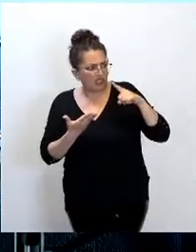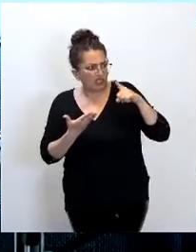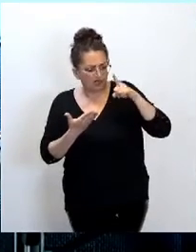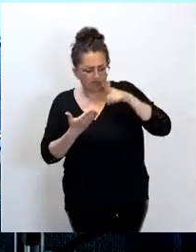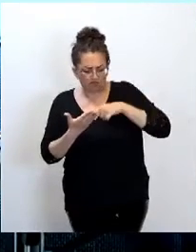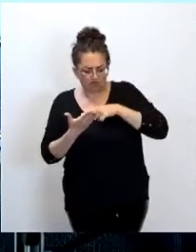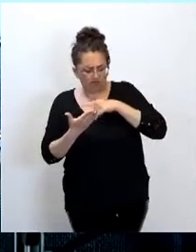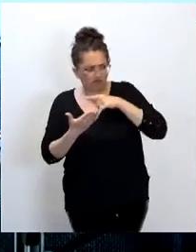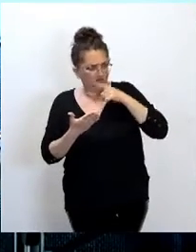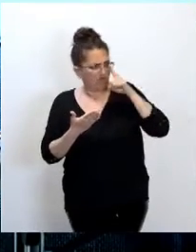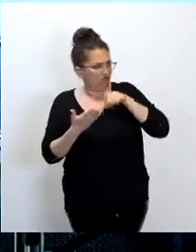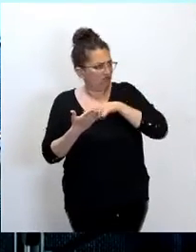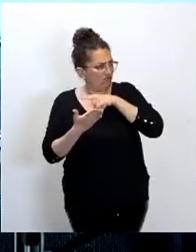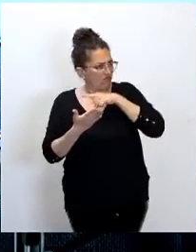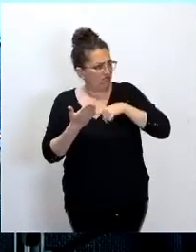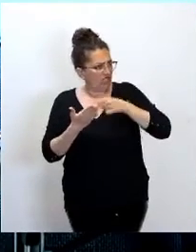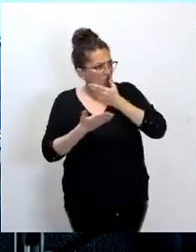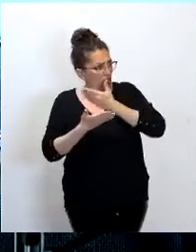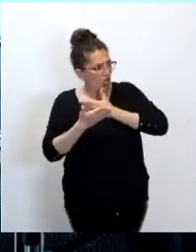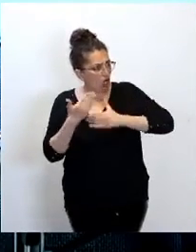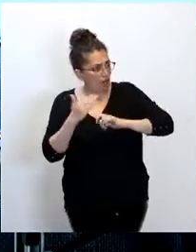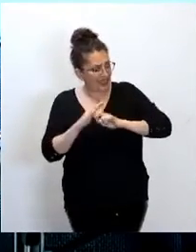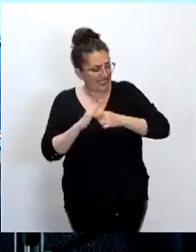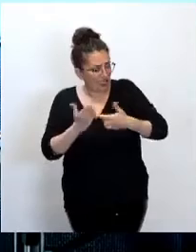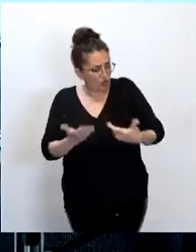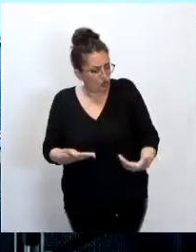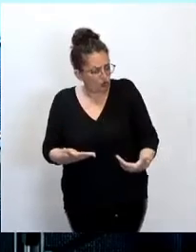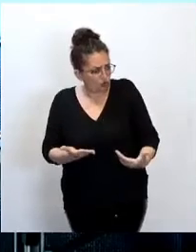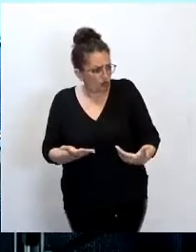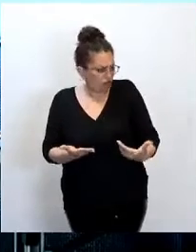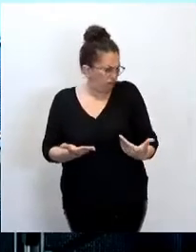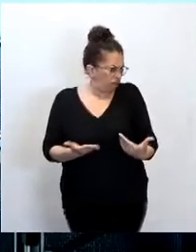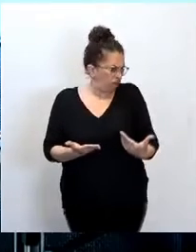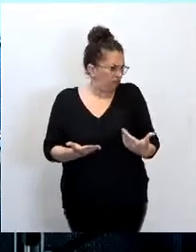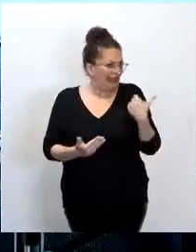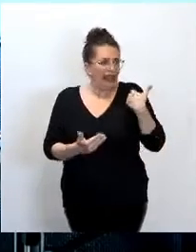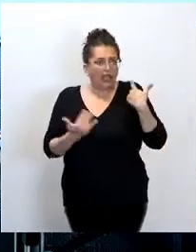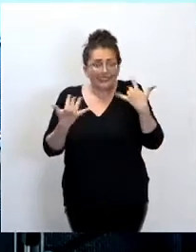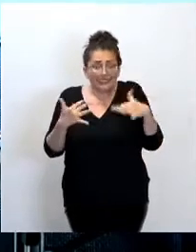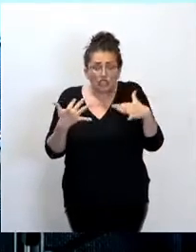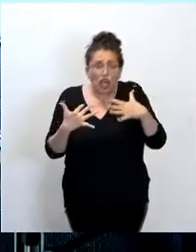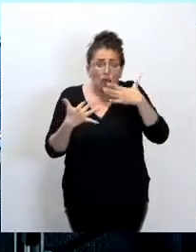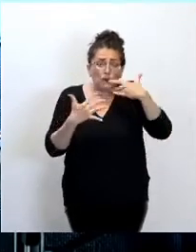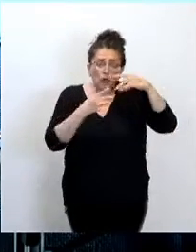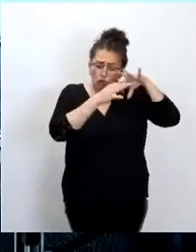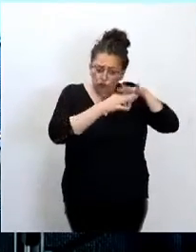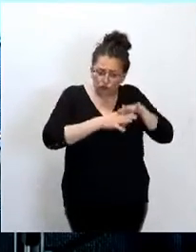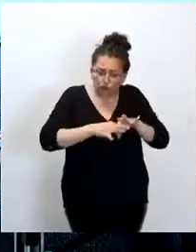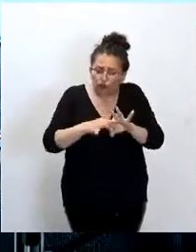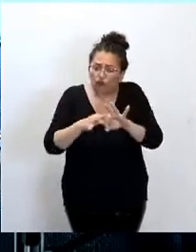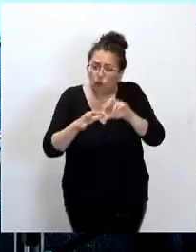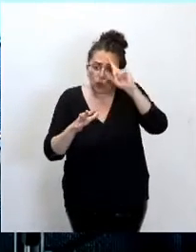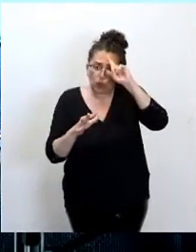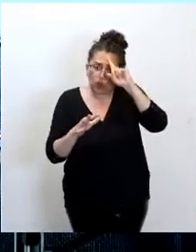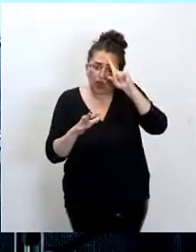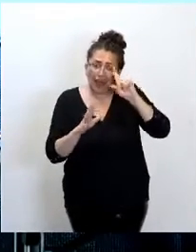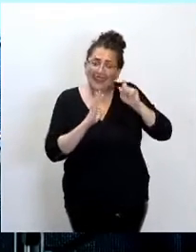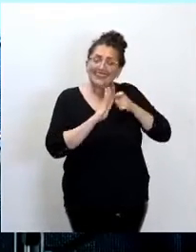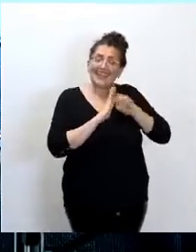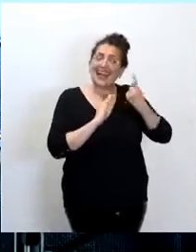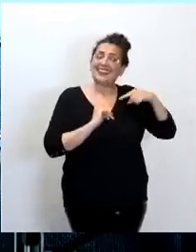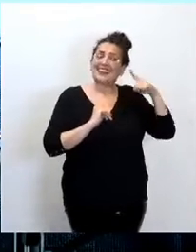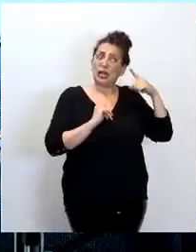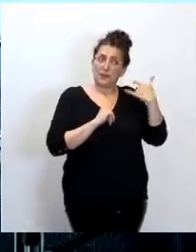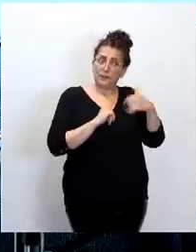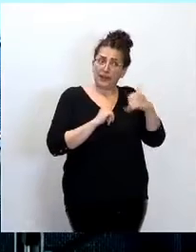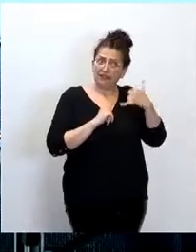Il aurait été peut-être aussi simple de prolonger celle qui existait déjà, puisqu'elle continuait de courir. Alors je m'interroge, est-ce que c'est une